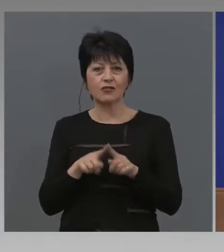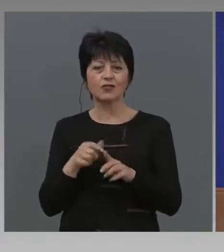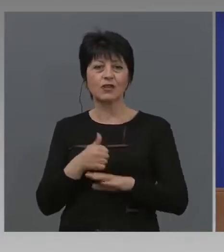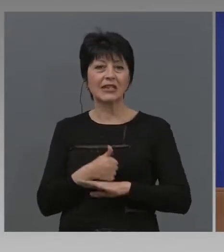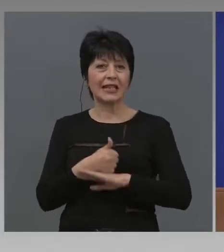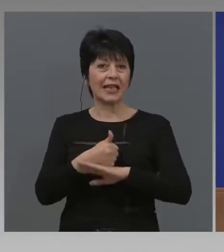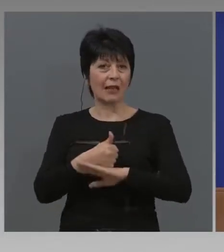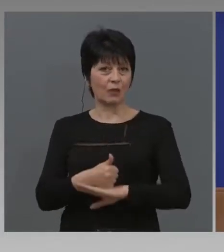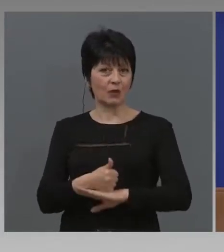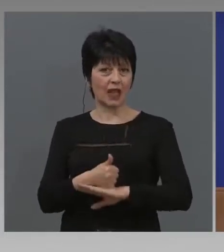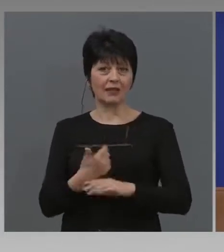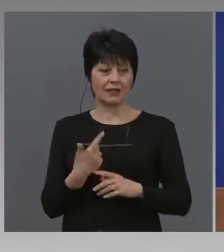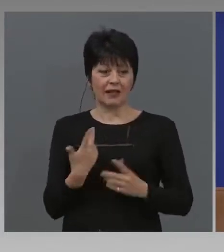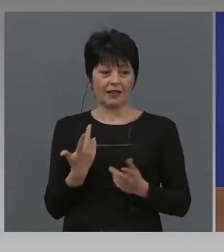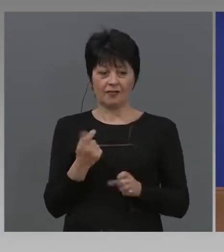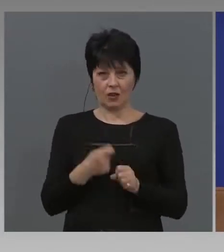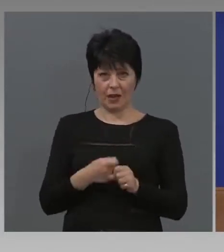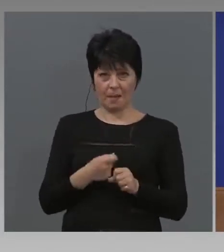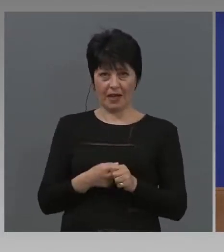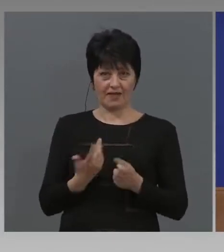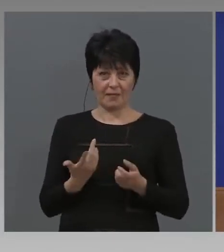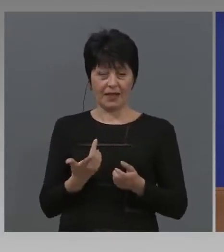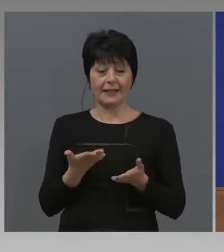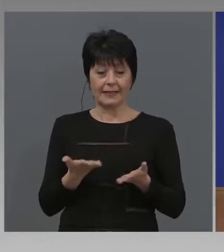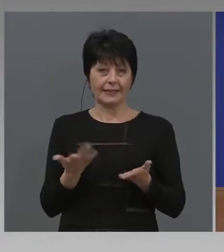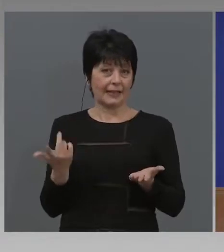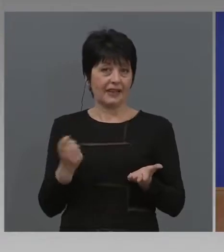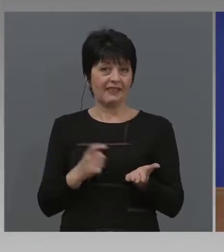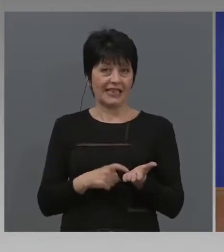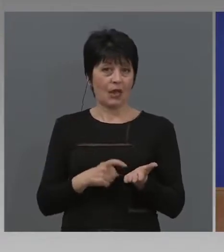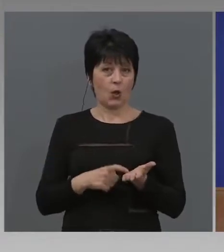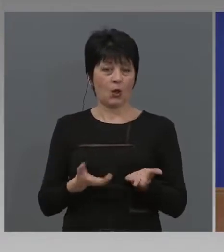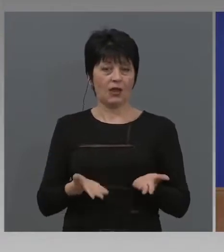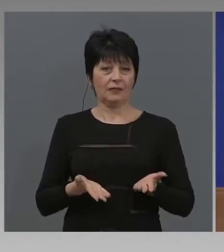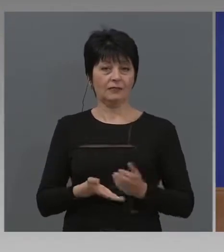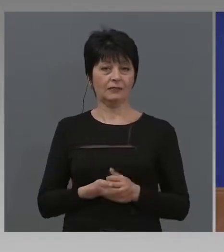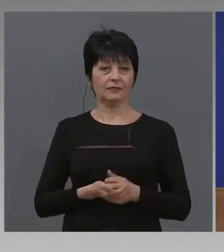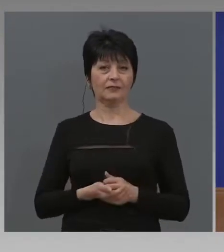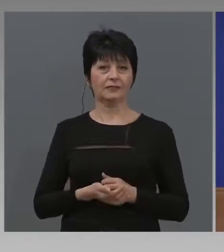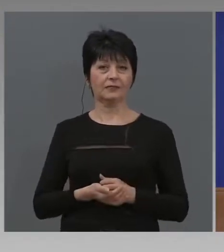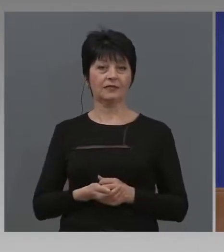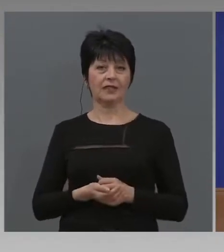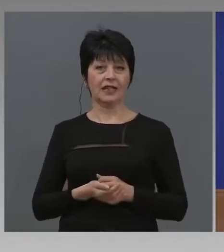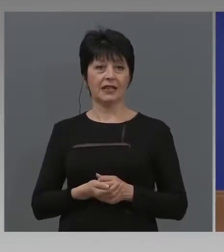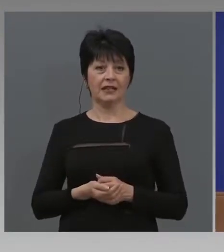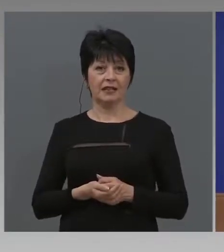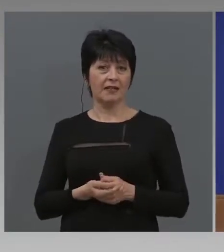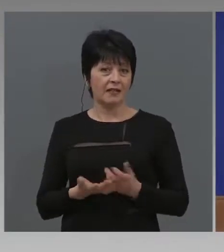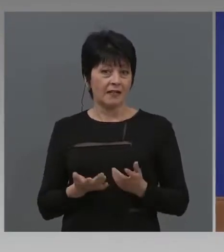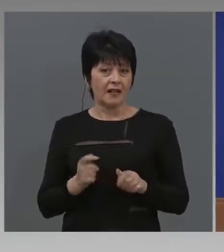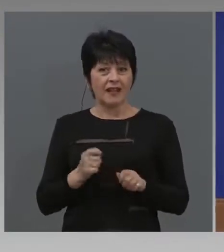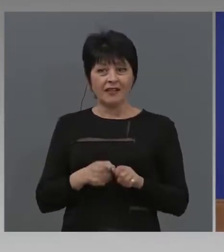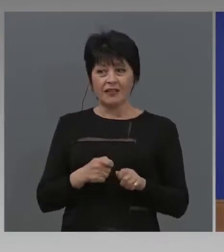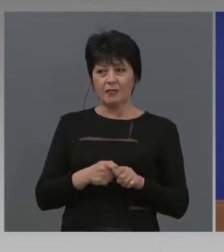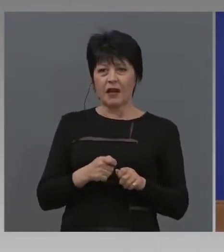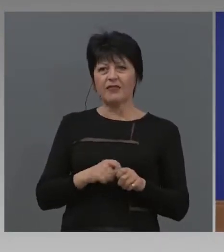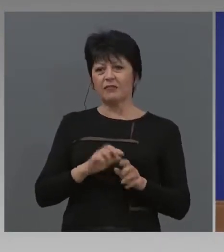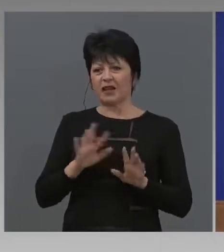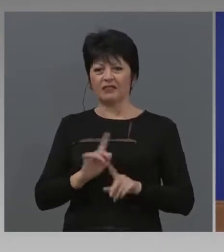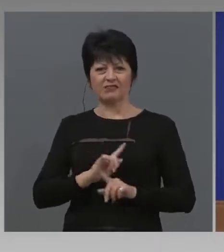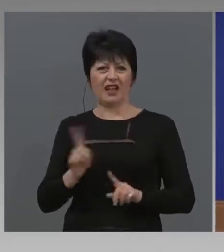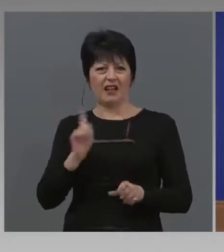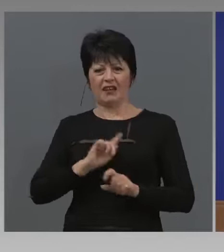И ние какво да направим? Такъв е закона. Такъв е закона. Да дезертираме сега, да кажем, в Найок няма да